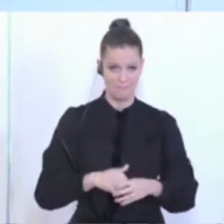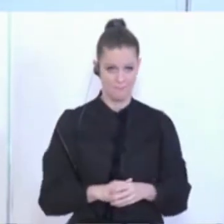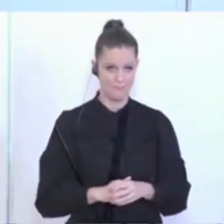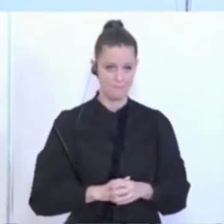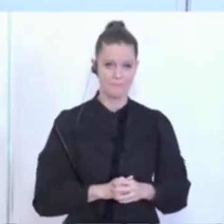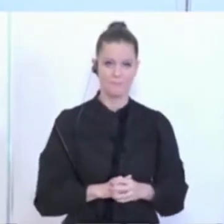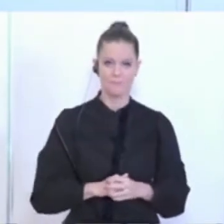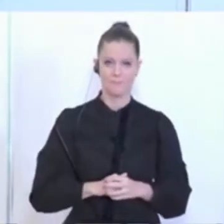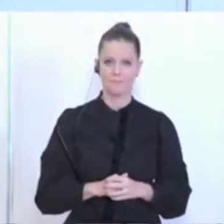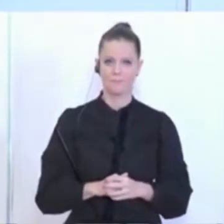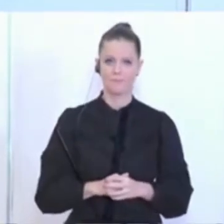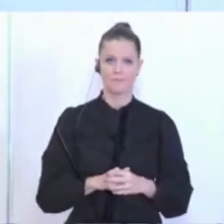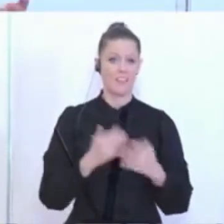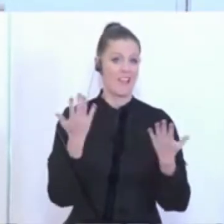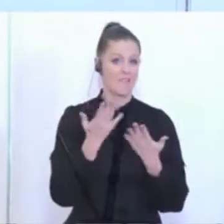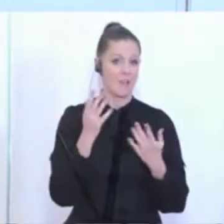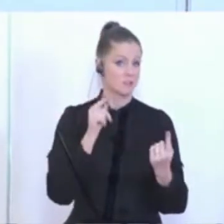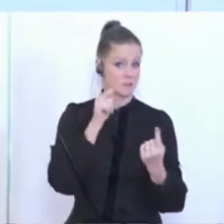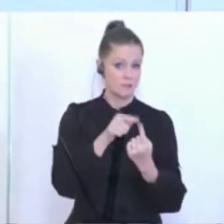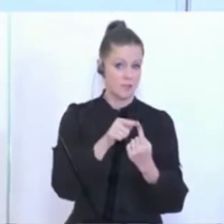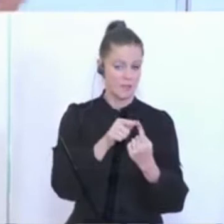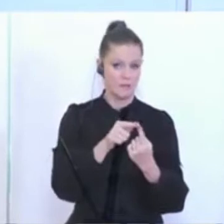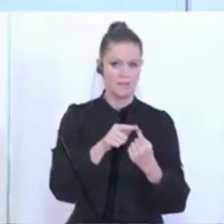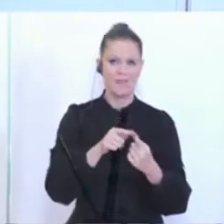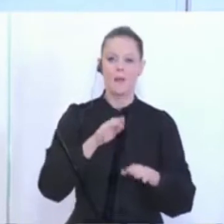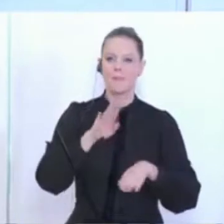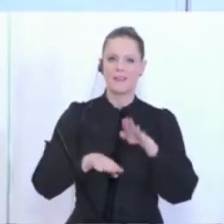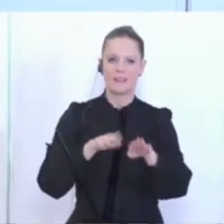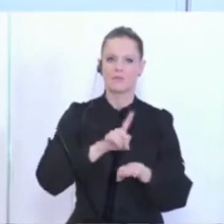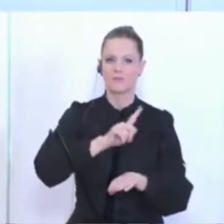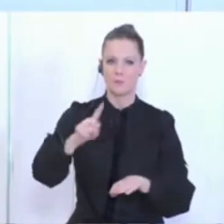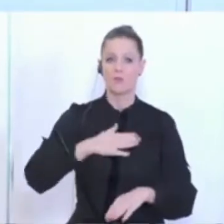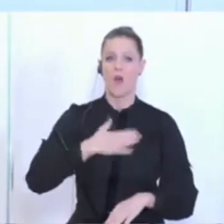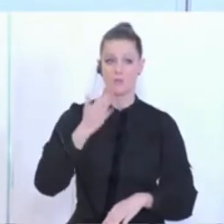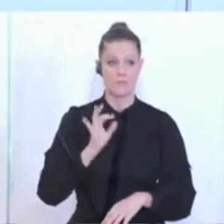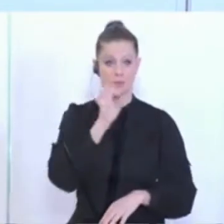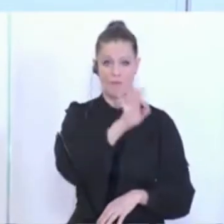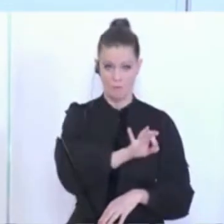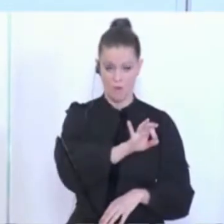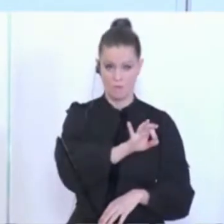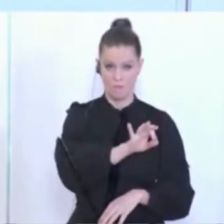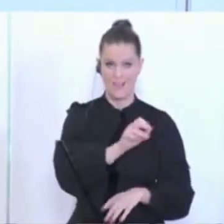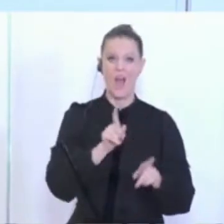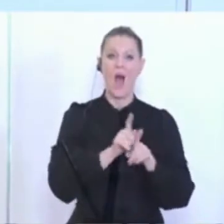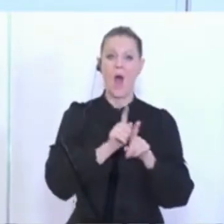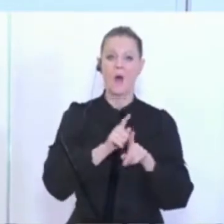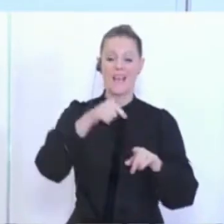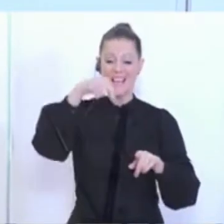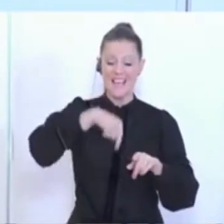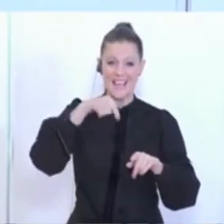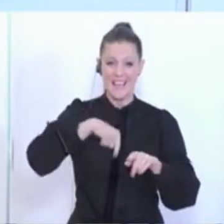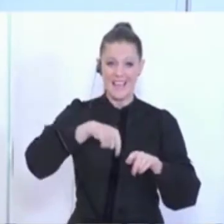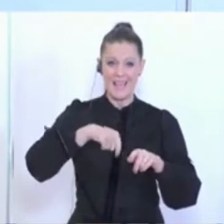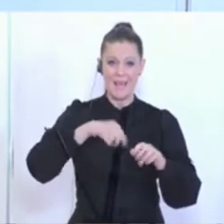betreffen würde. Was soll hier gelten? Ja, die Ausnahme vom Betretungsverbot für Sportstätten. Auch jetzt indoor, in dem Fall auch